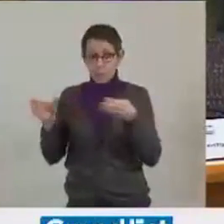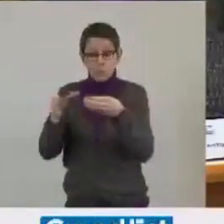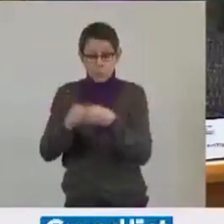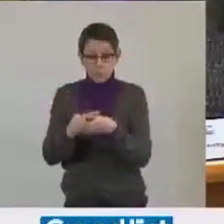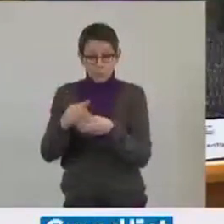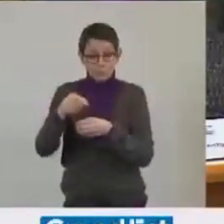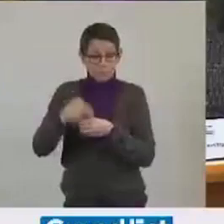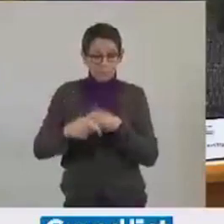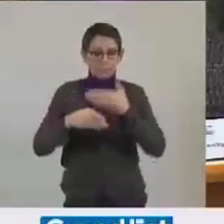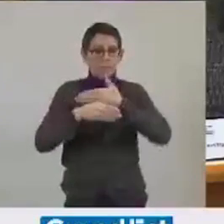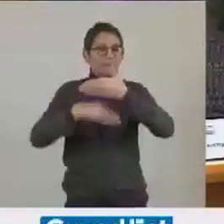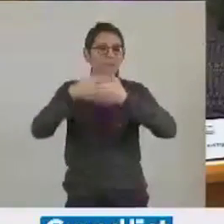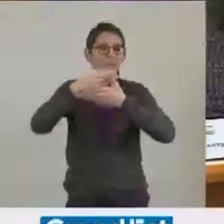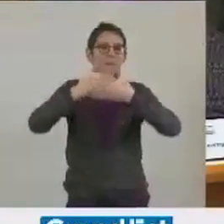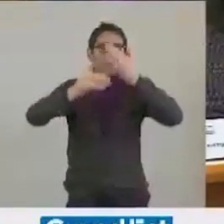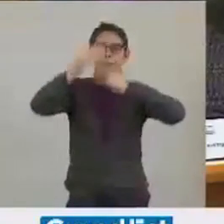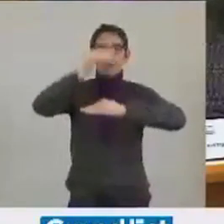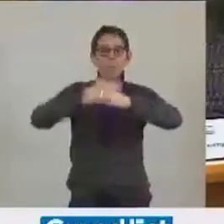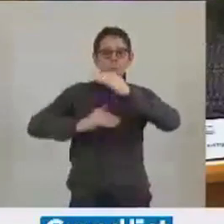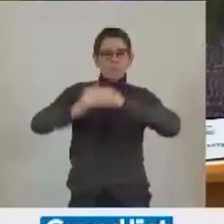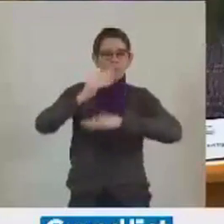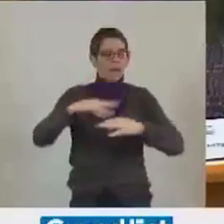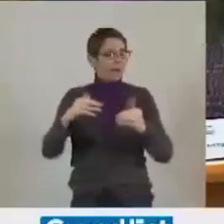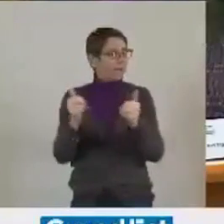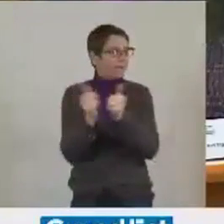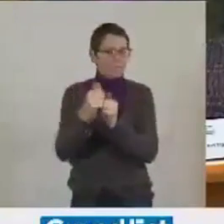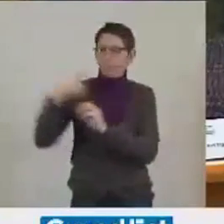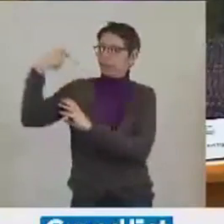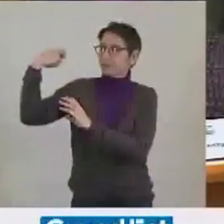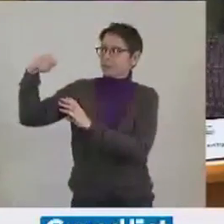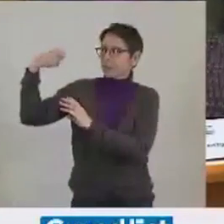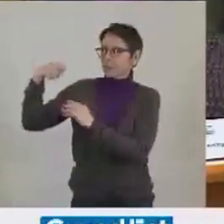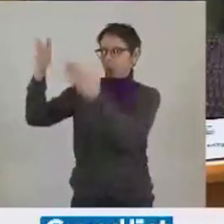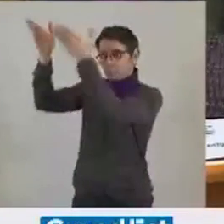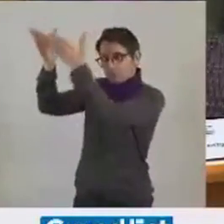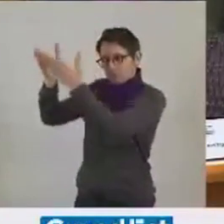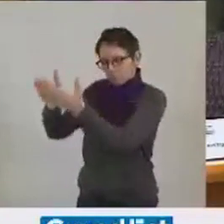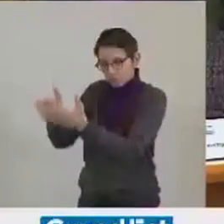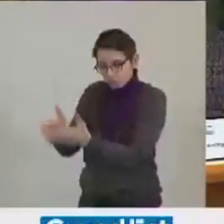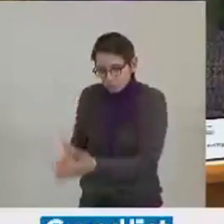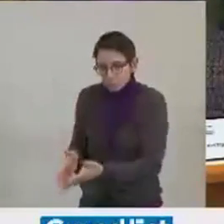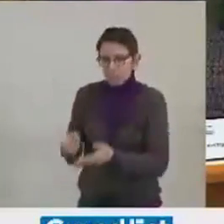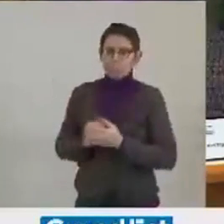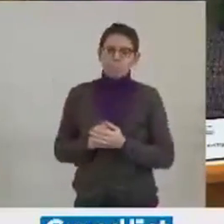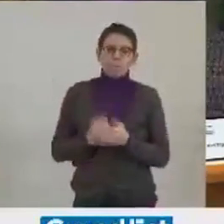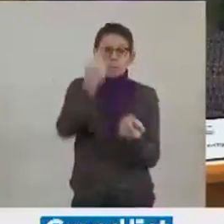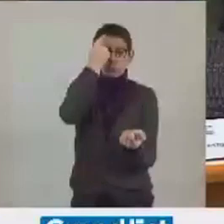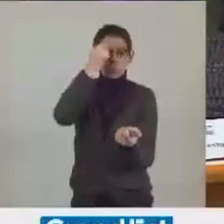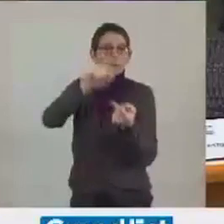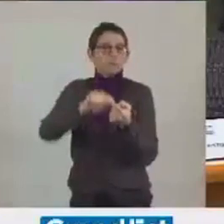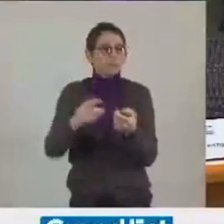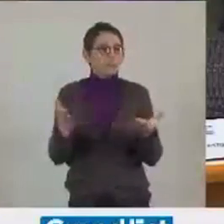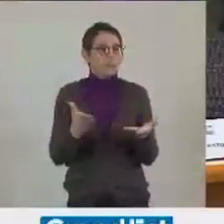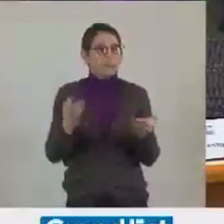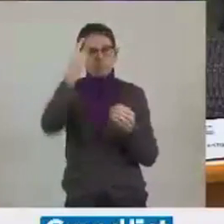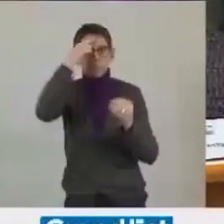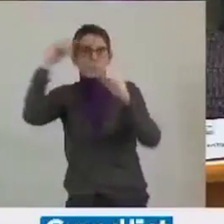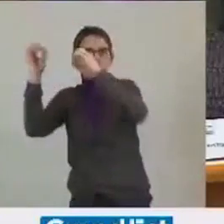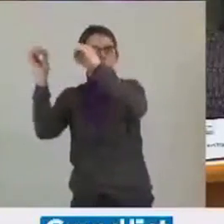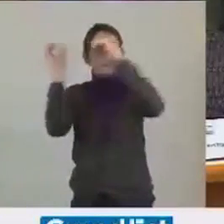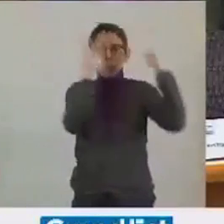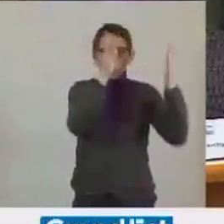autour de notre président, Philippe Richard, qui permettait à la fois de doter la région d'une vision stratégique,